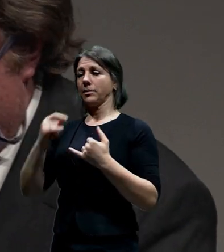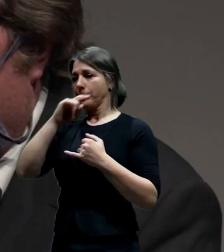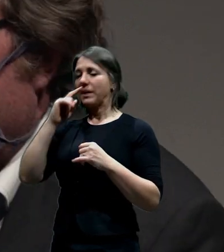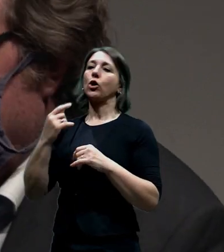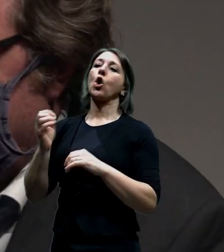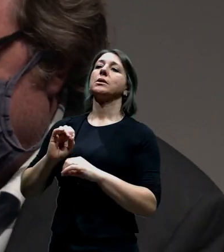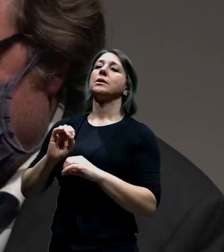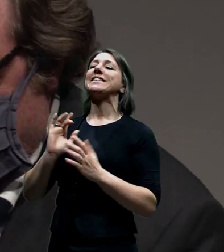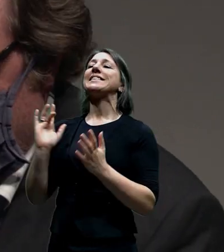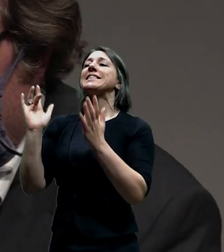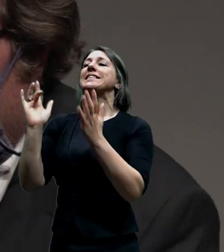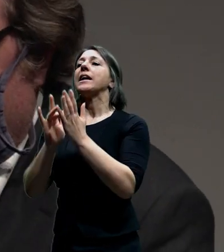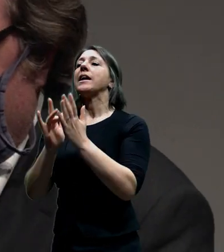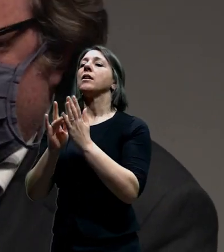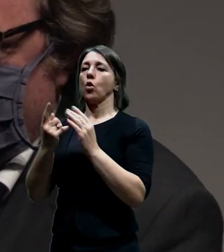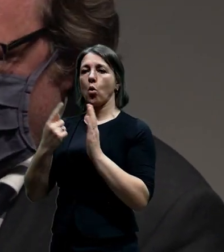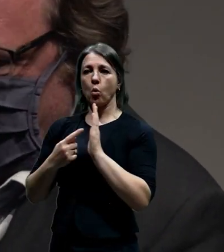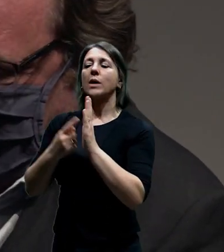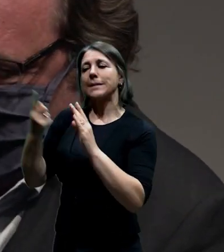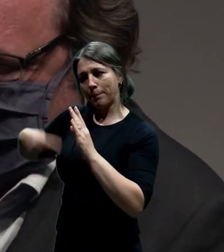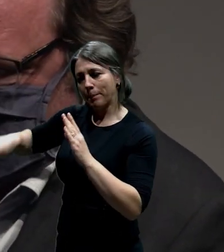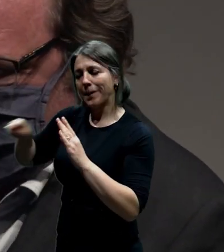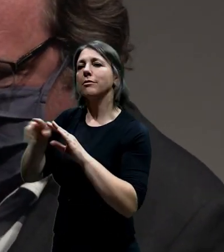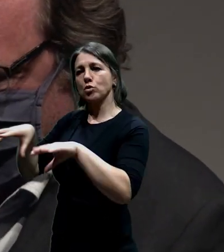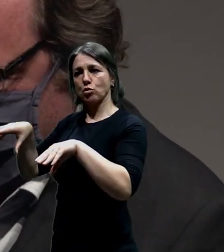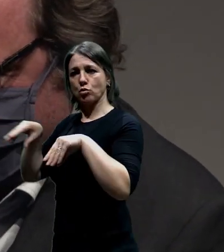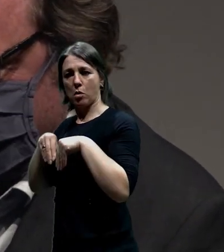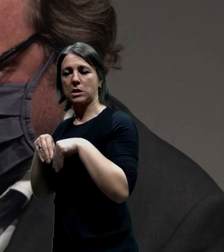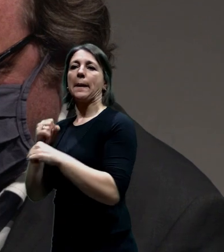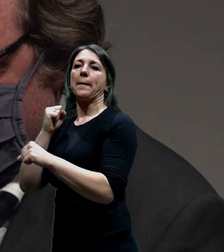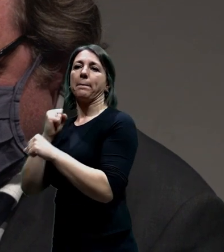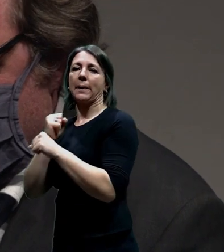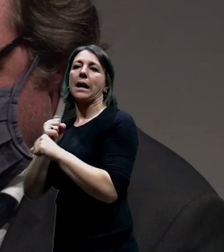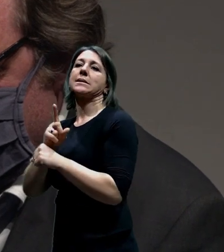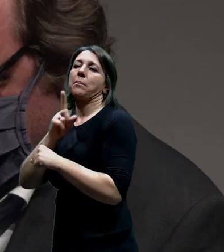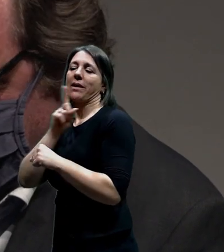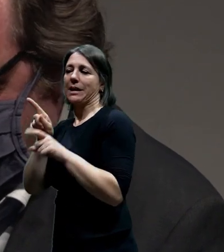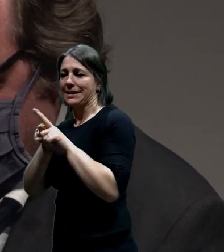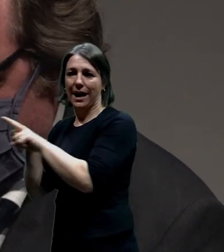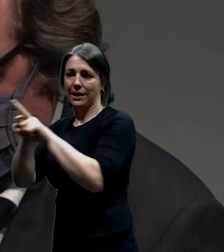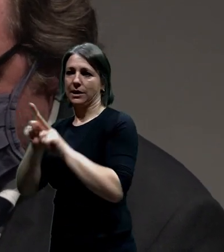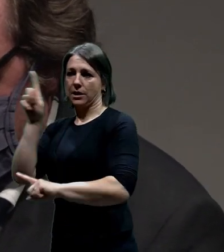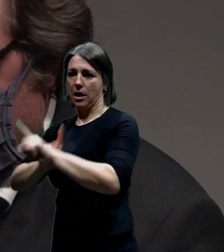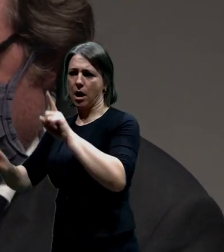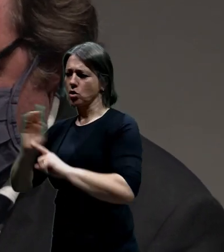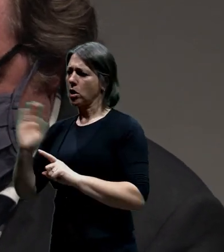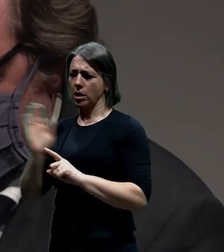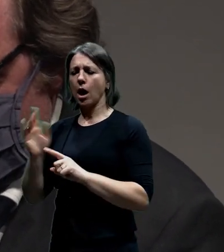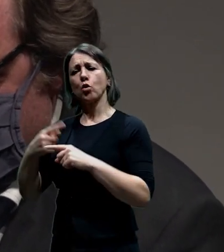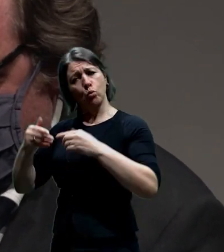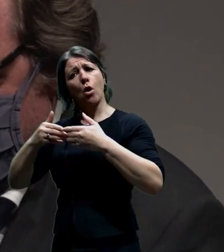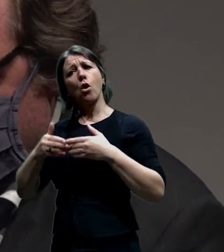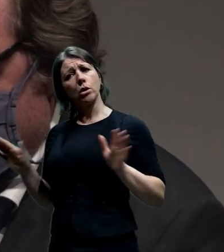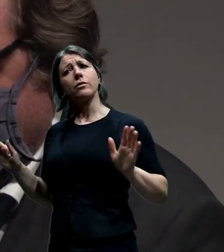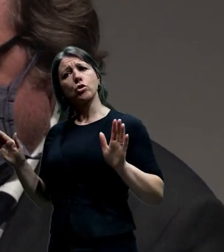jednotnou línii nějaký kvazipravdy, ale pokračovat v nějaký rozumný debatě o tom, jak